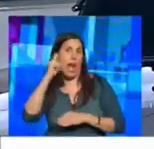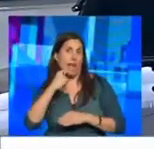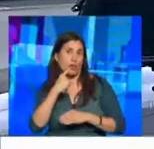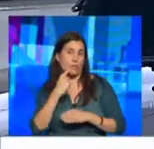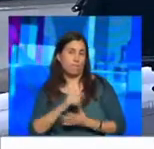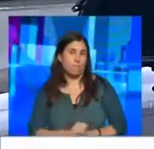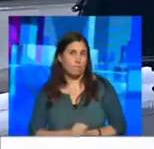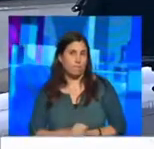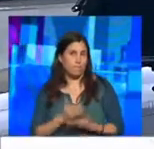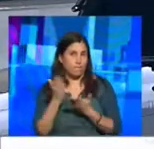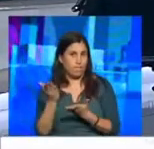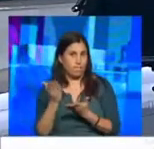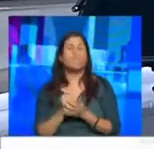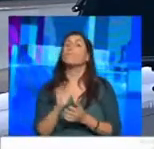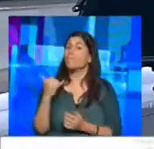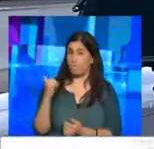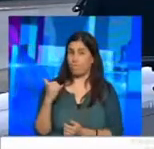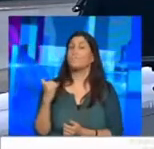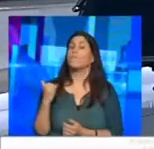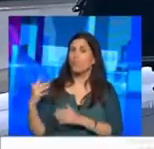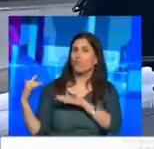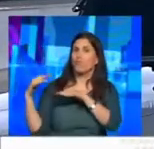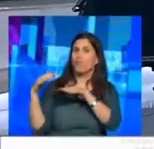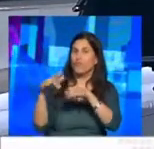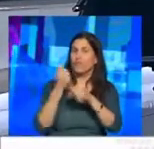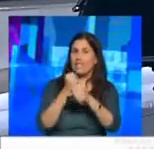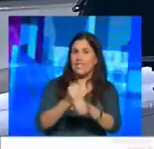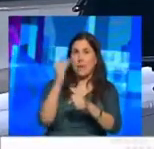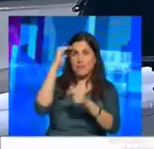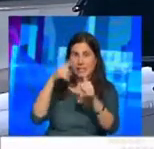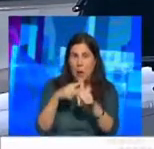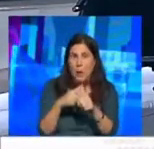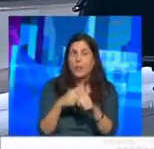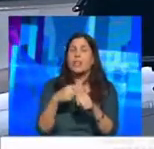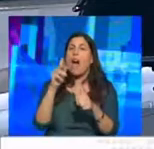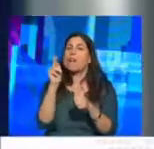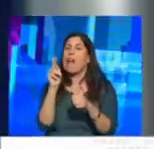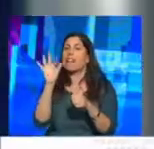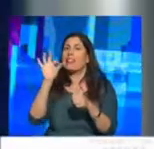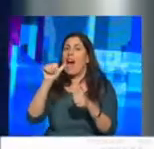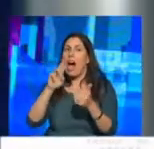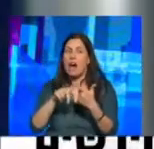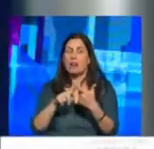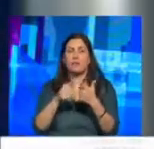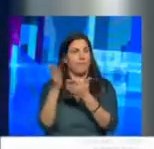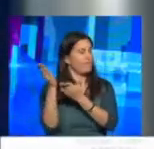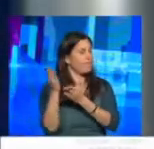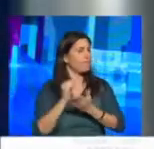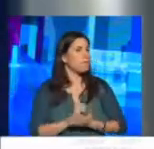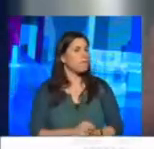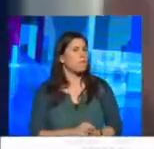כן, הגיעו נציגים מסעודיה, כתר, לבנון,